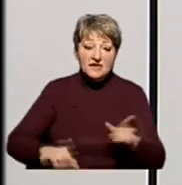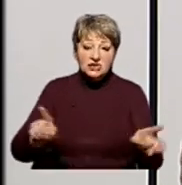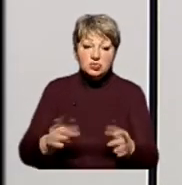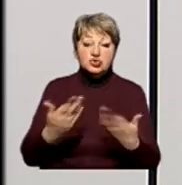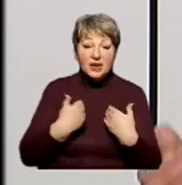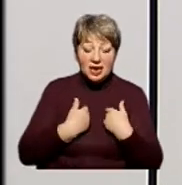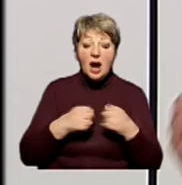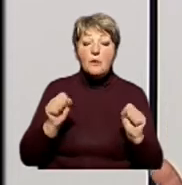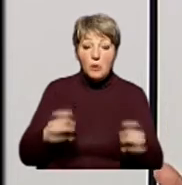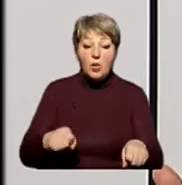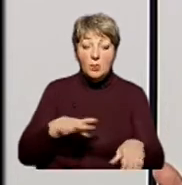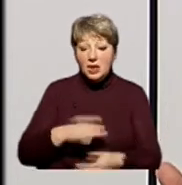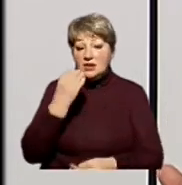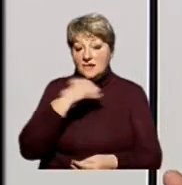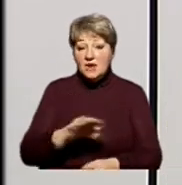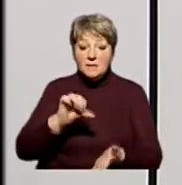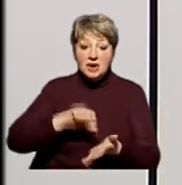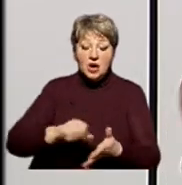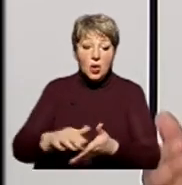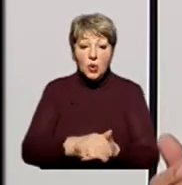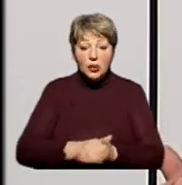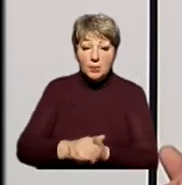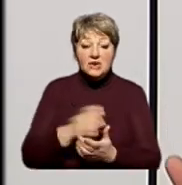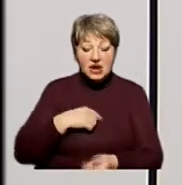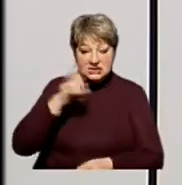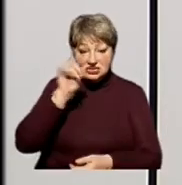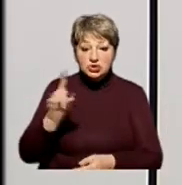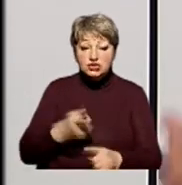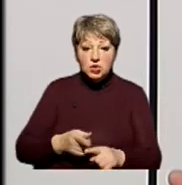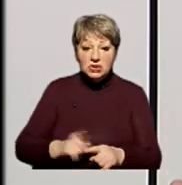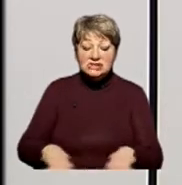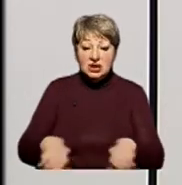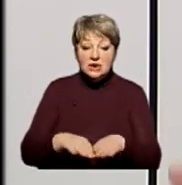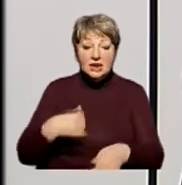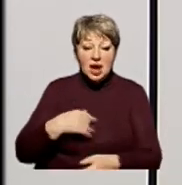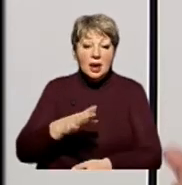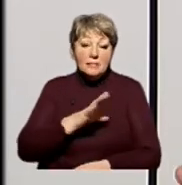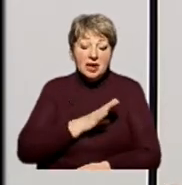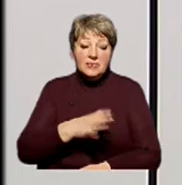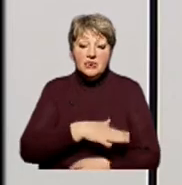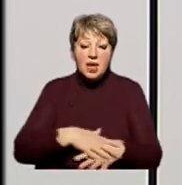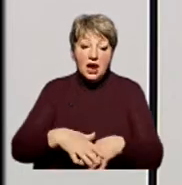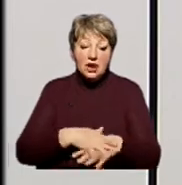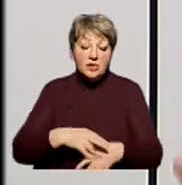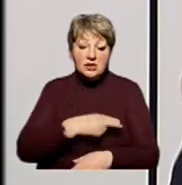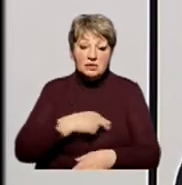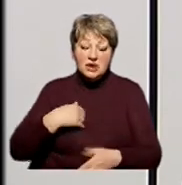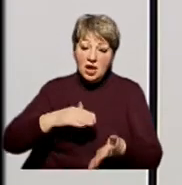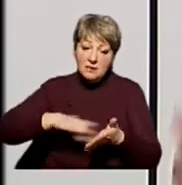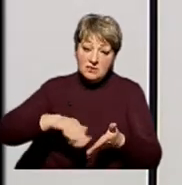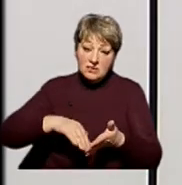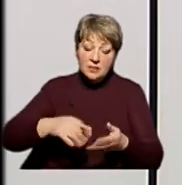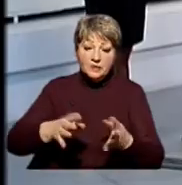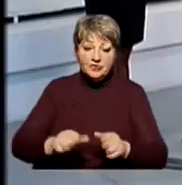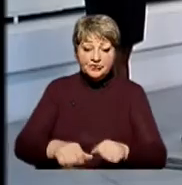я можу бути ефективним представником громади. Я знаю, що це таке. Я коли був народним депутатом, я не пропустив жодного засідання. У мене була